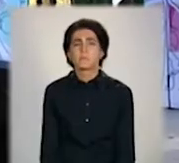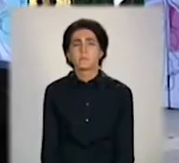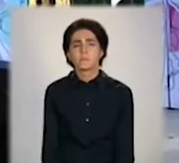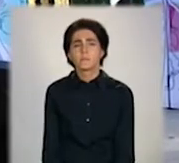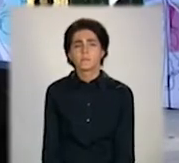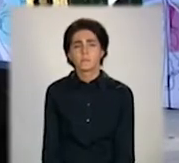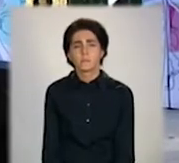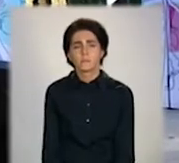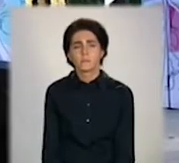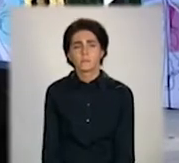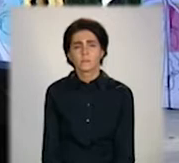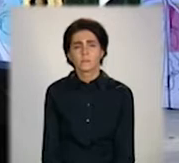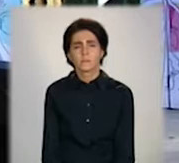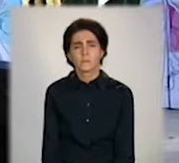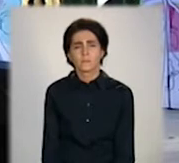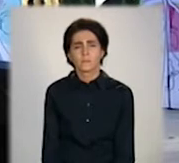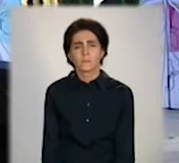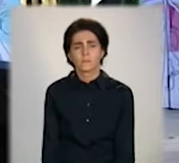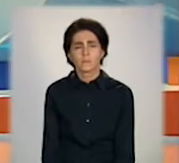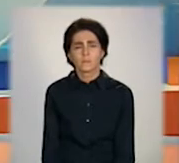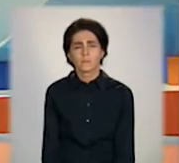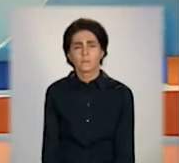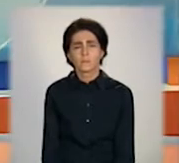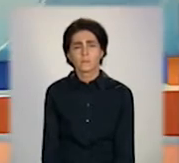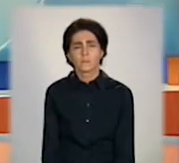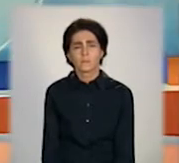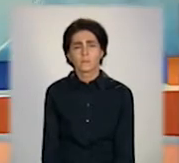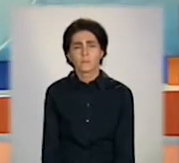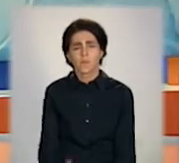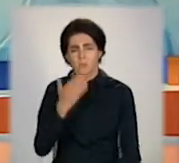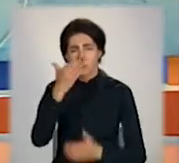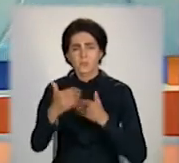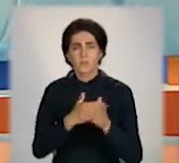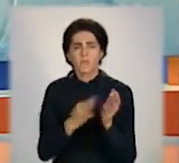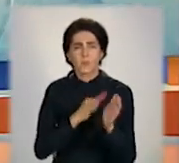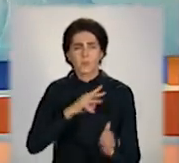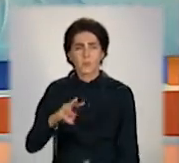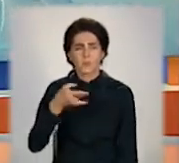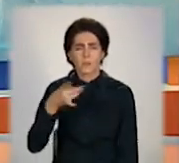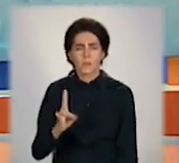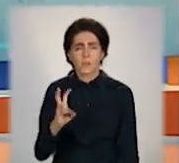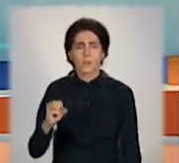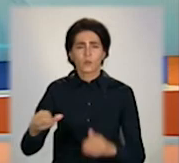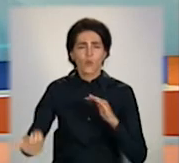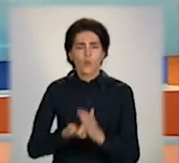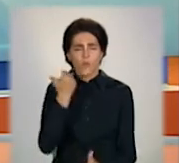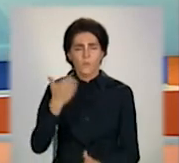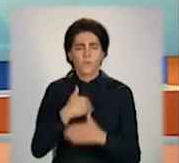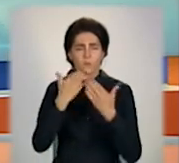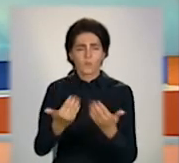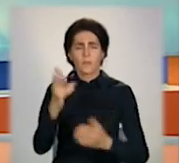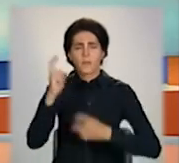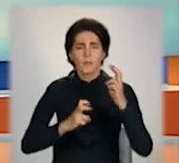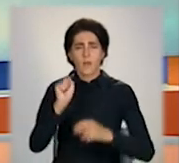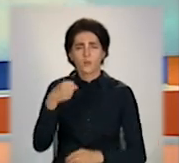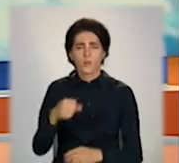Владислав Борисов, телеканал «Донбас». Понад 8 мільйонів гривень на відновлення. На комбінаті